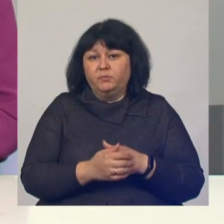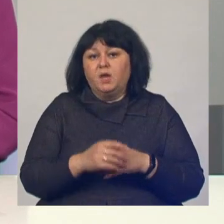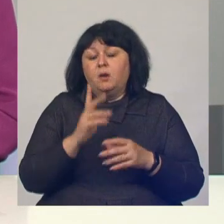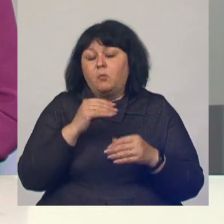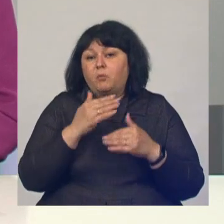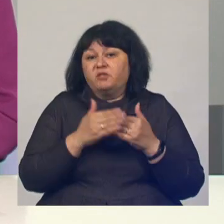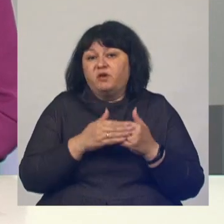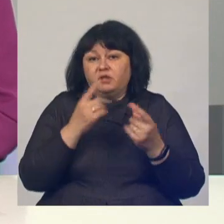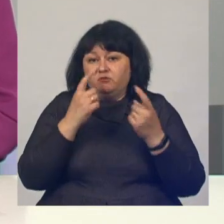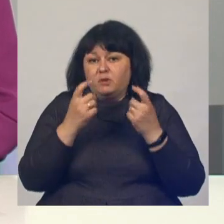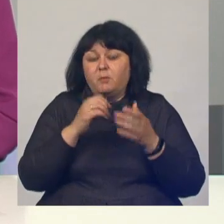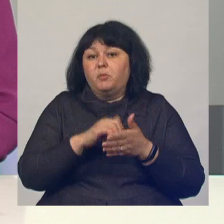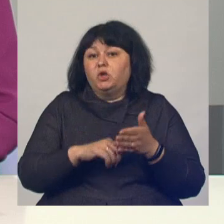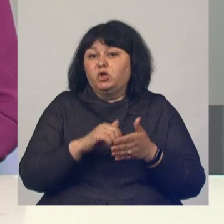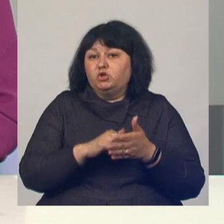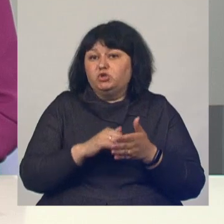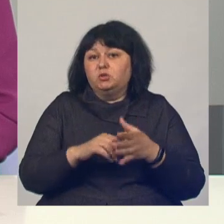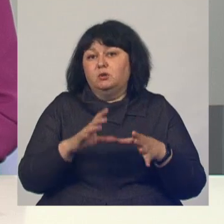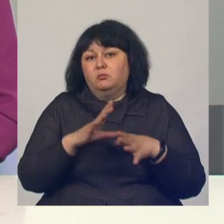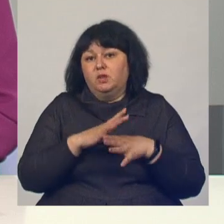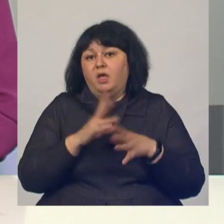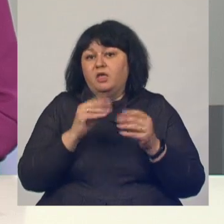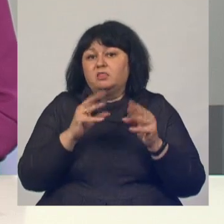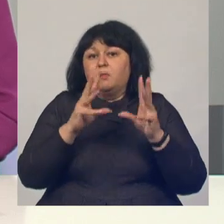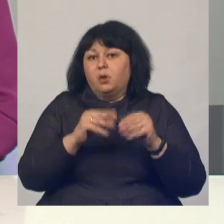предварительным данным, причиной происшествия стала непотушенная сигарета.